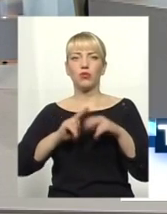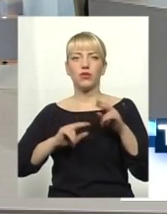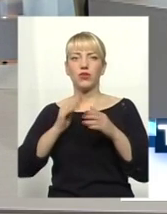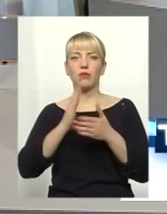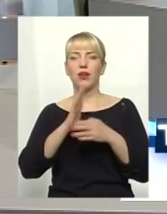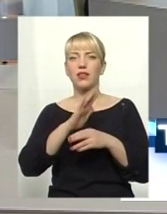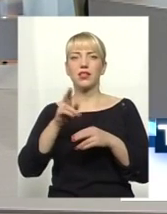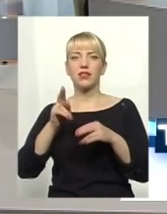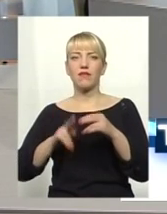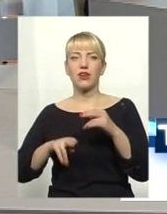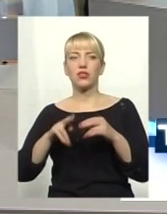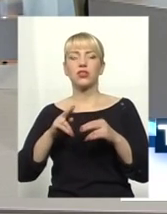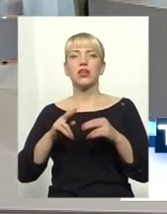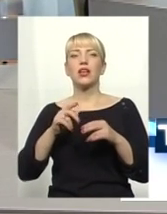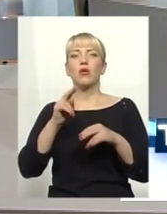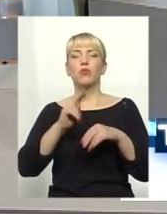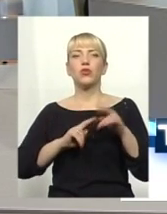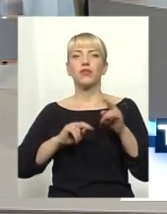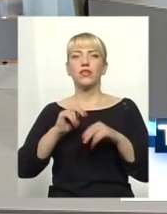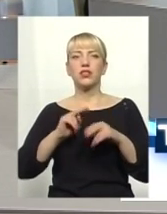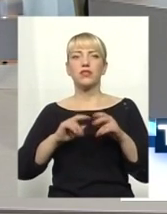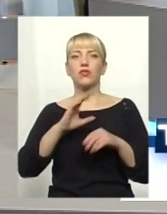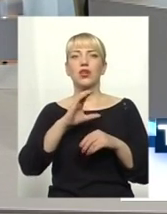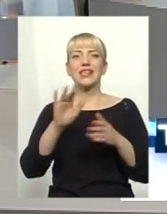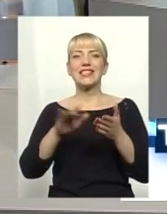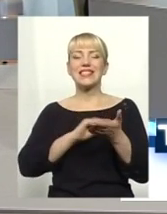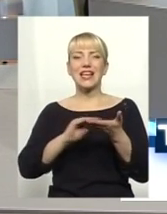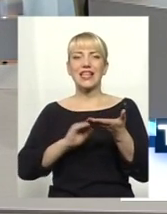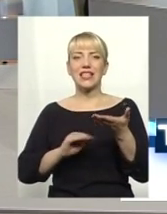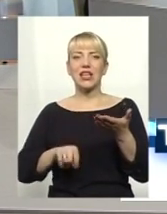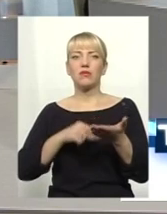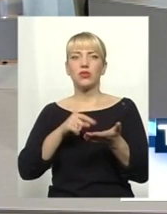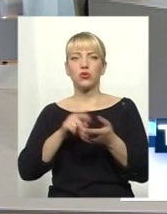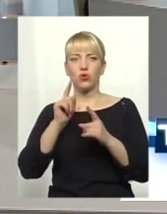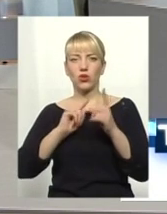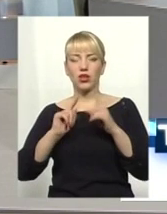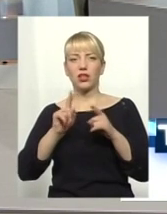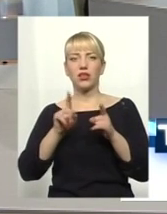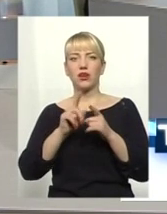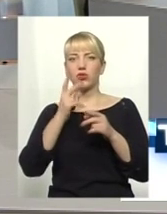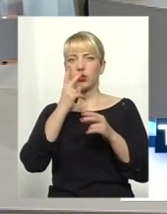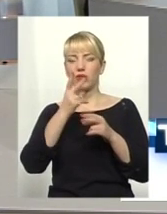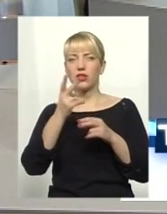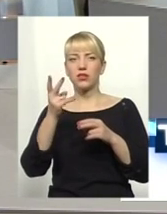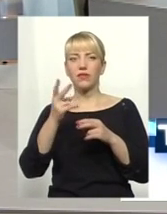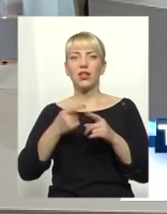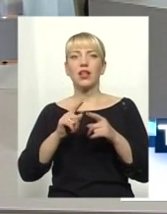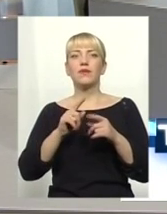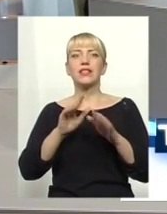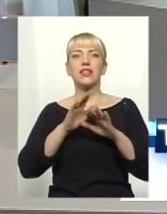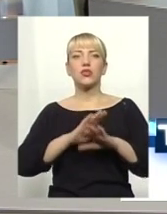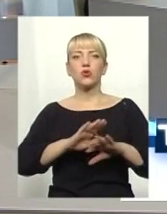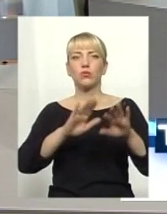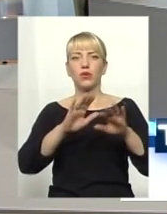будівництво секретар міської ради. Оце я дивилася і також аналізувала заступників обласної ради. Також чогось такого